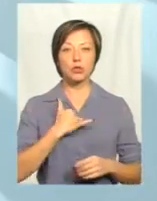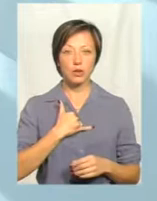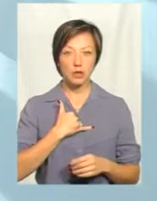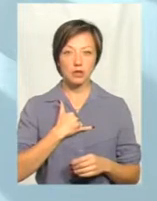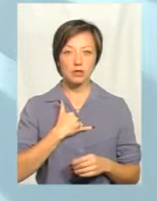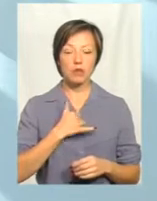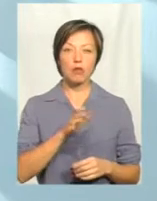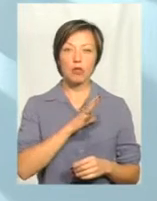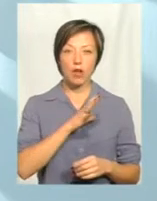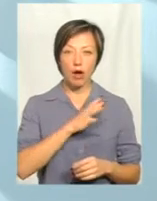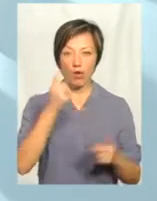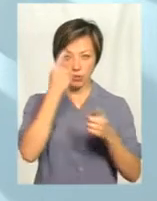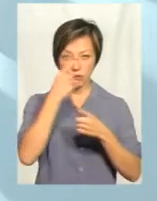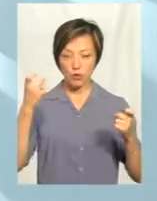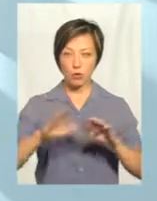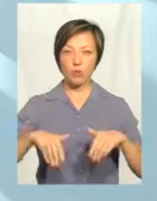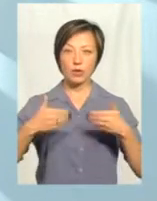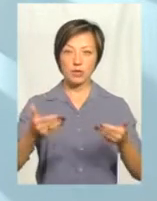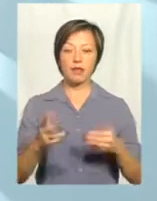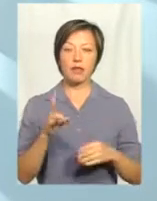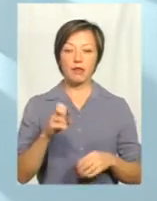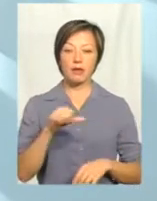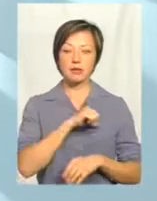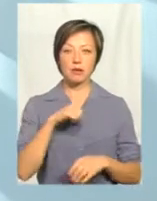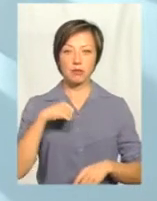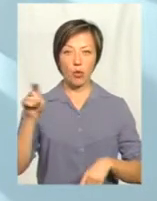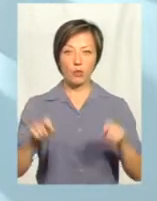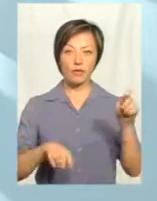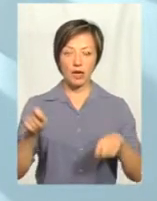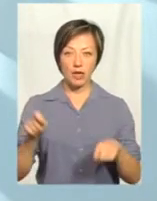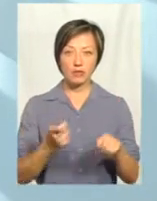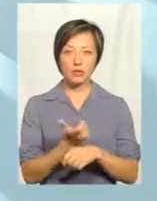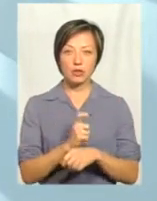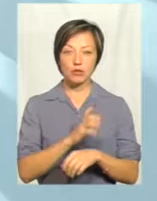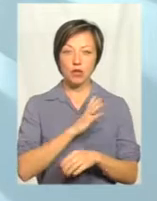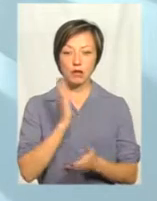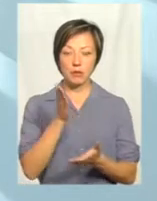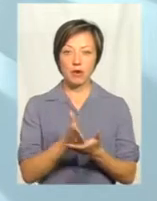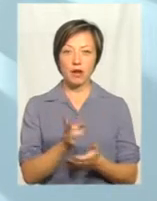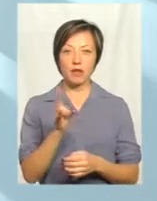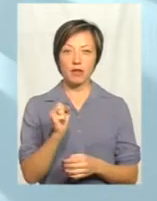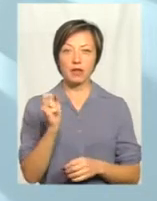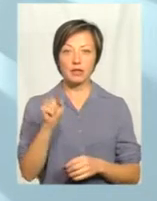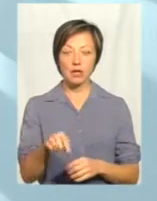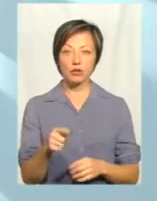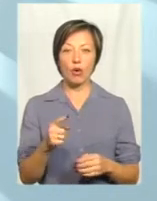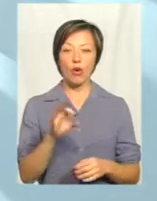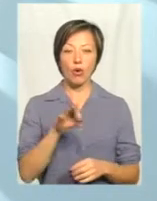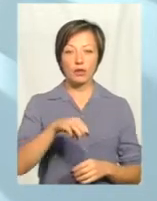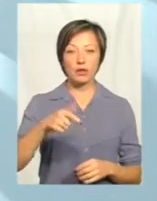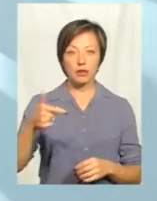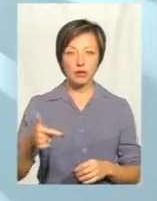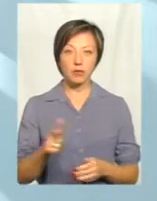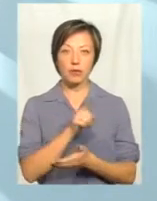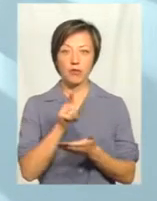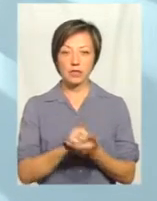була озвучена пропозиція на самій конференції. Вона більше була напрямлена десь на те, що об'єднані територіальні громади